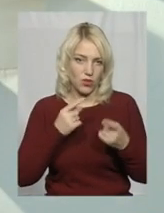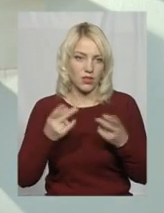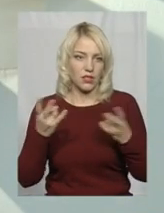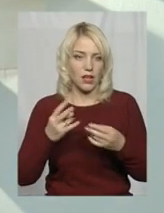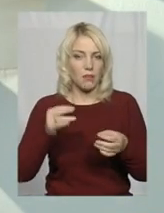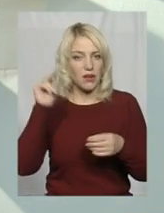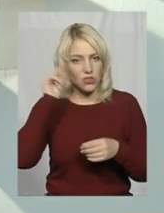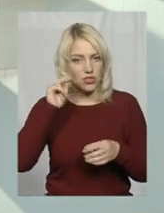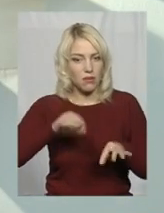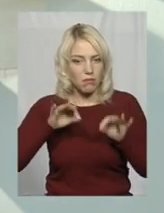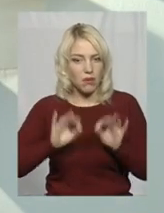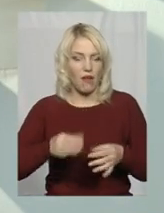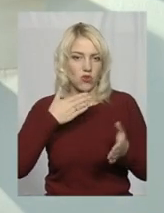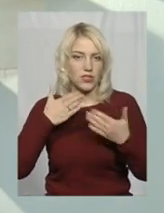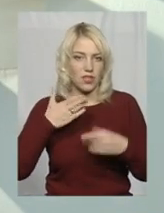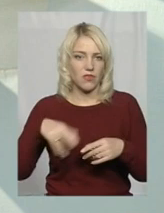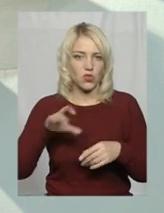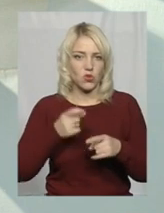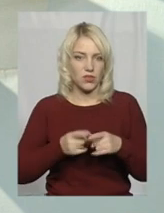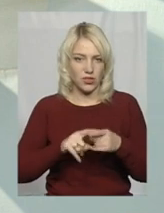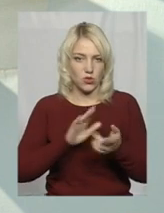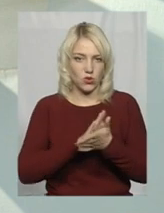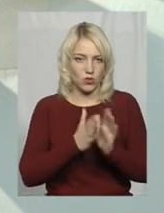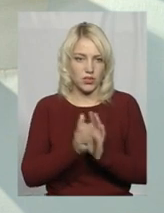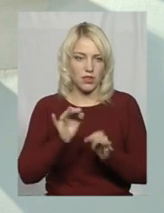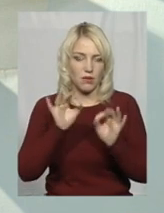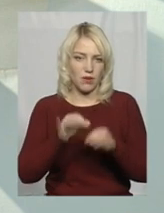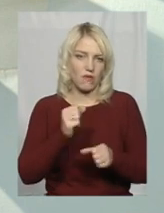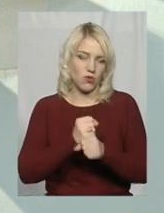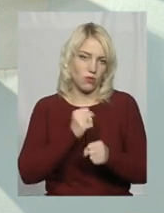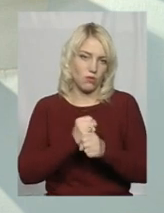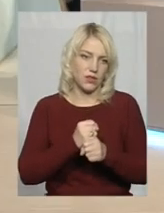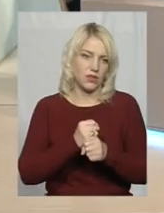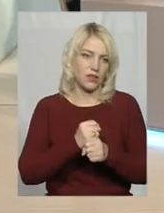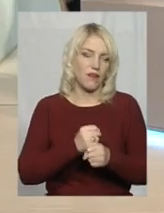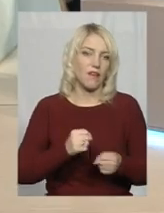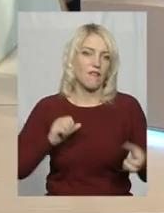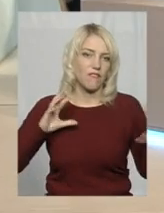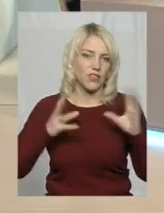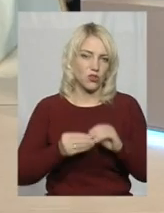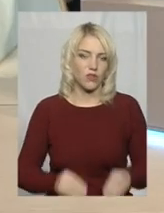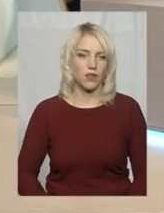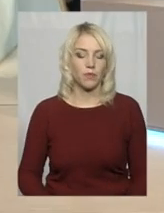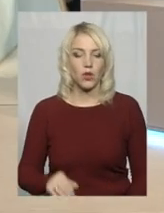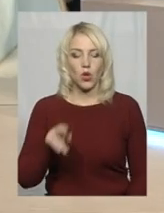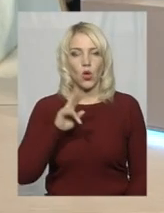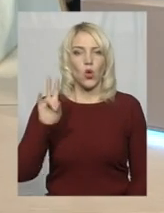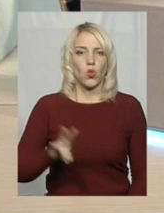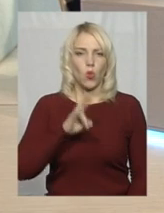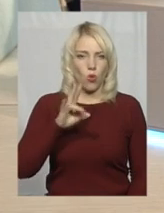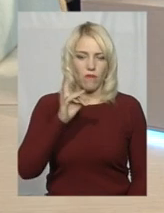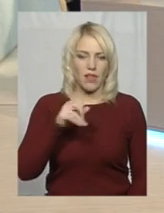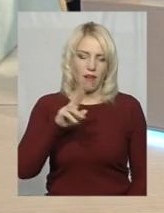правильно ставитись до ситуації і робити правильний вигідр. У Духовній Раді пропонують